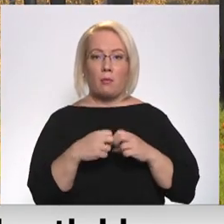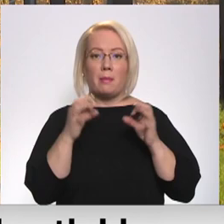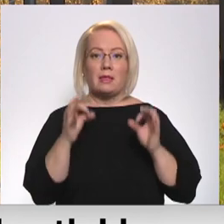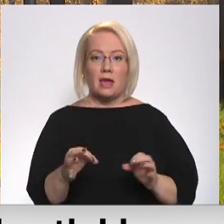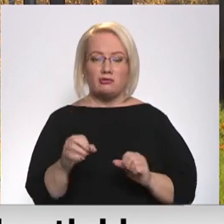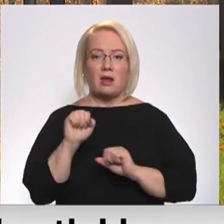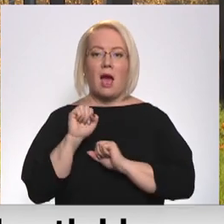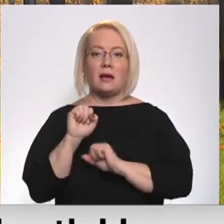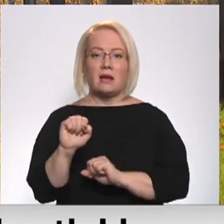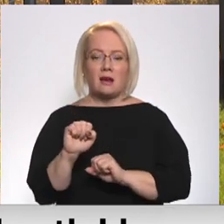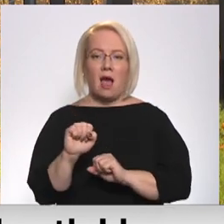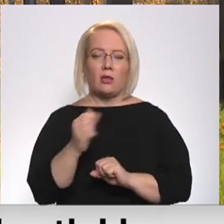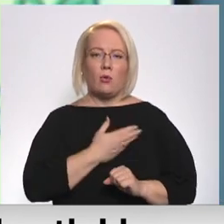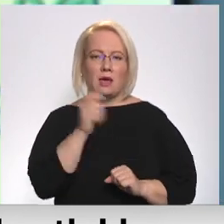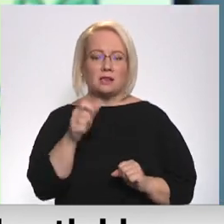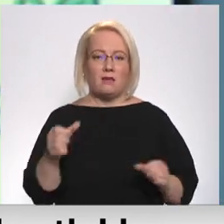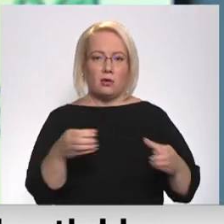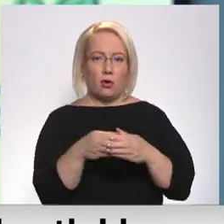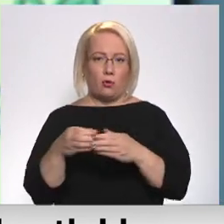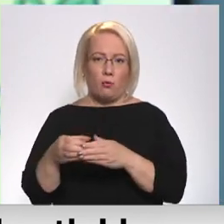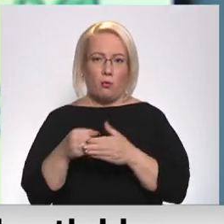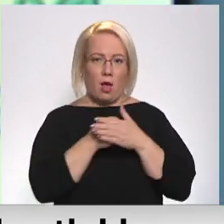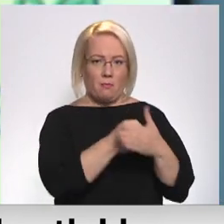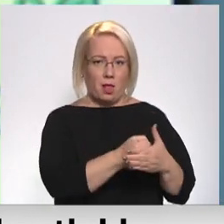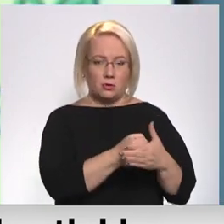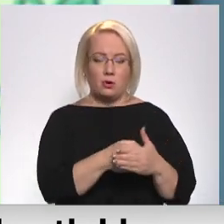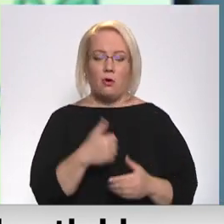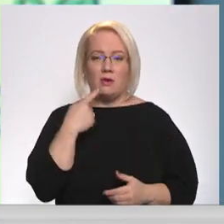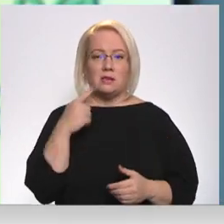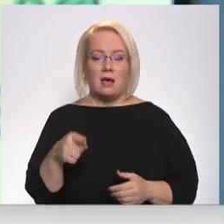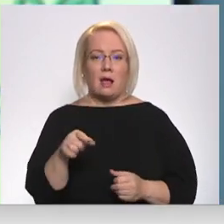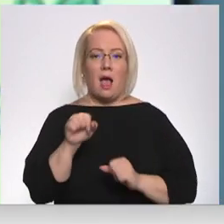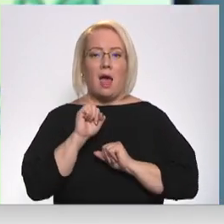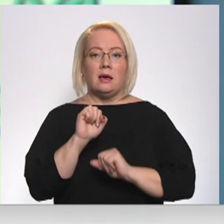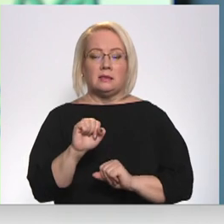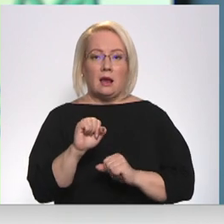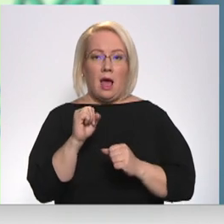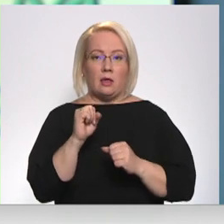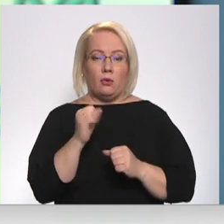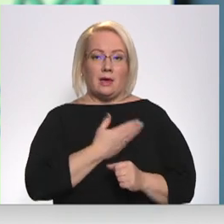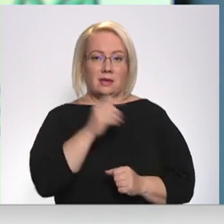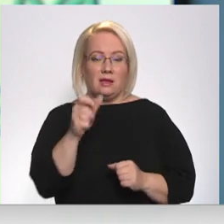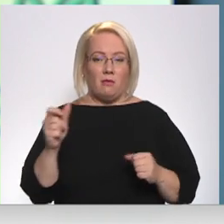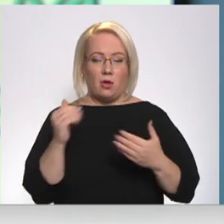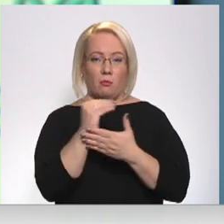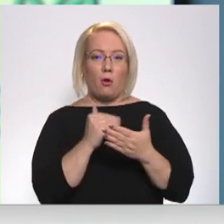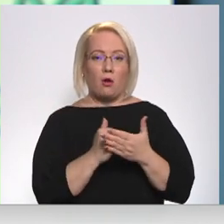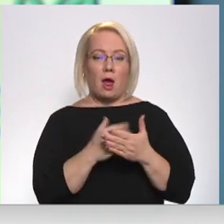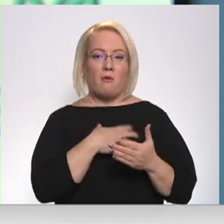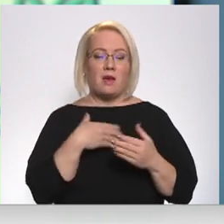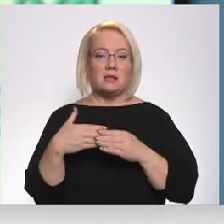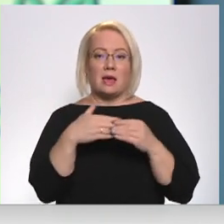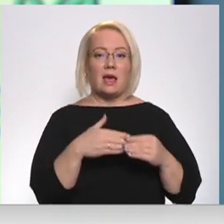aizsargāto lietotāju atbalstu. Aizsargāto lietotāju programmas palaišana bija paredzēta pagājušā gada sākumā.